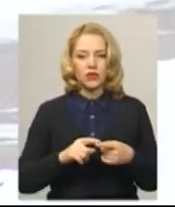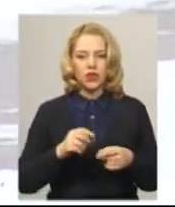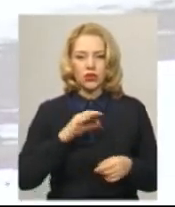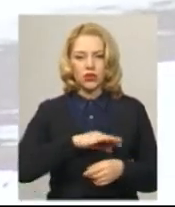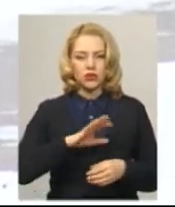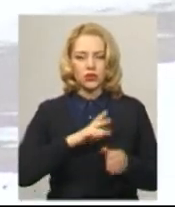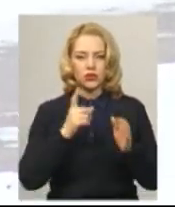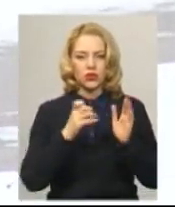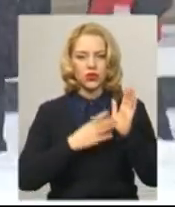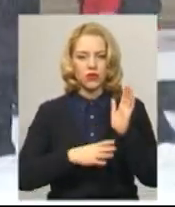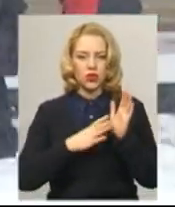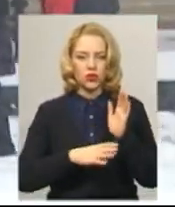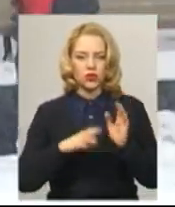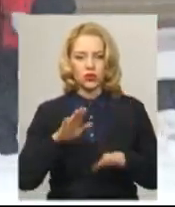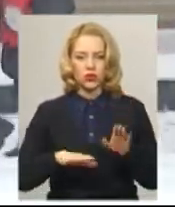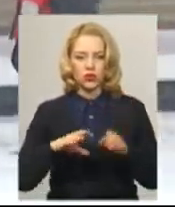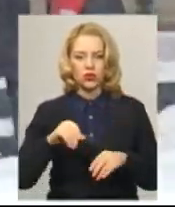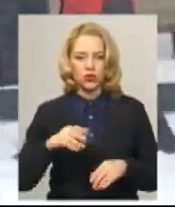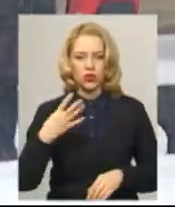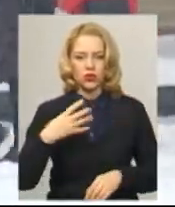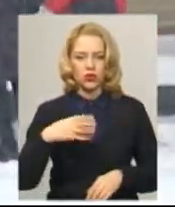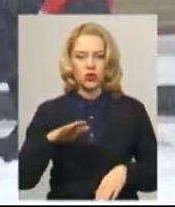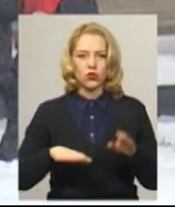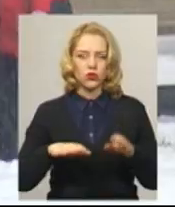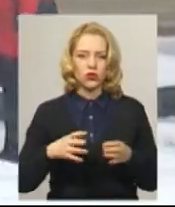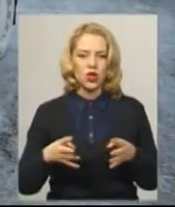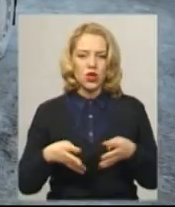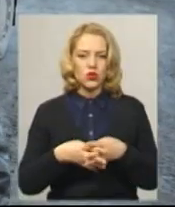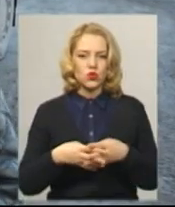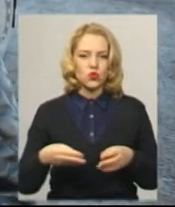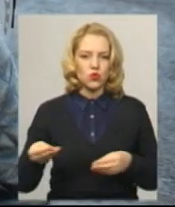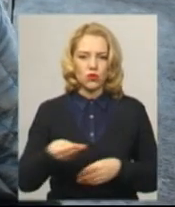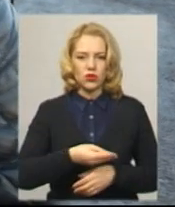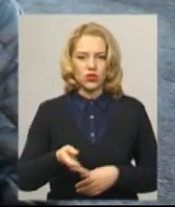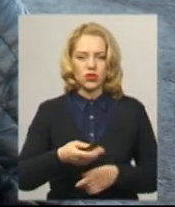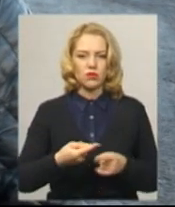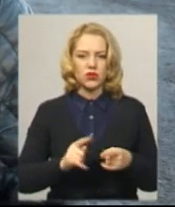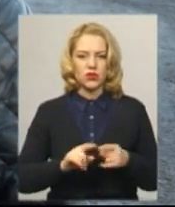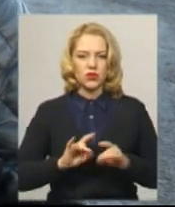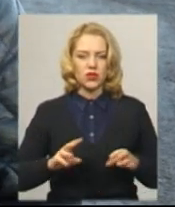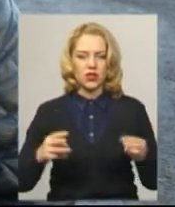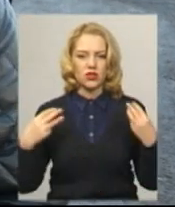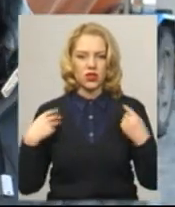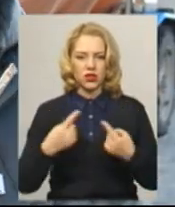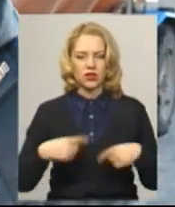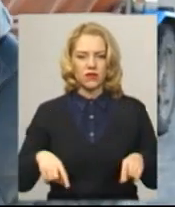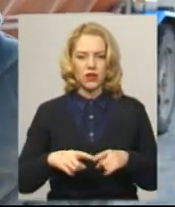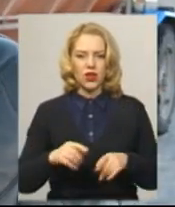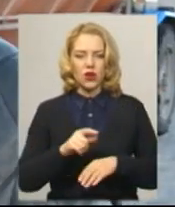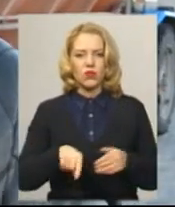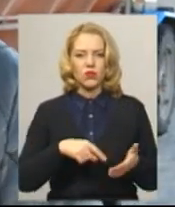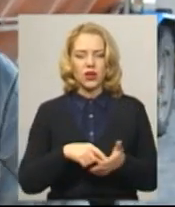використали 190 тонн солі та 40 тонн суміші. Про це каже начальник дільниці по отриманню вуличного покриття міста Хмельницького,